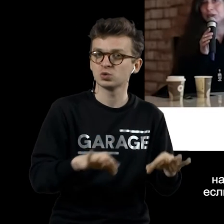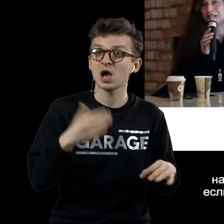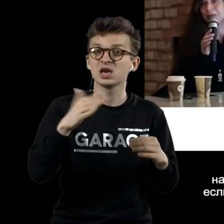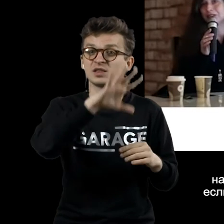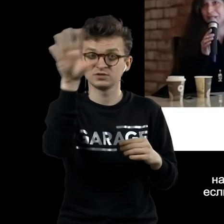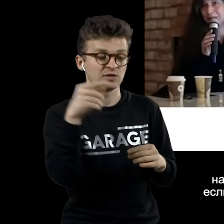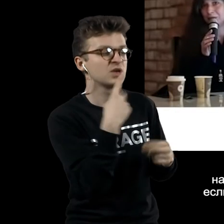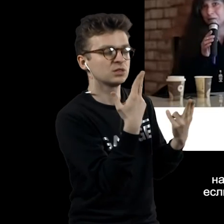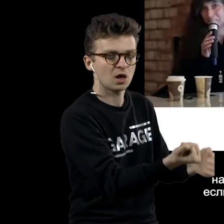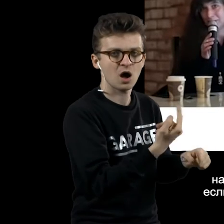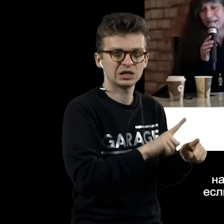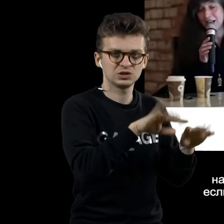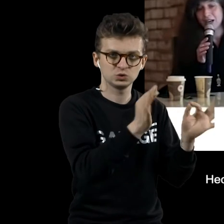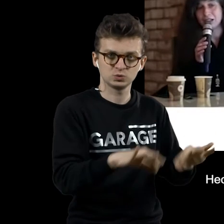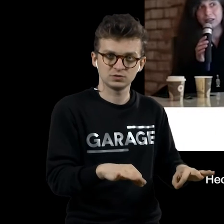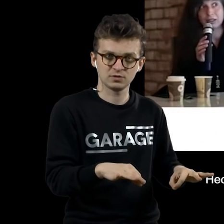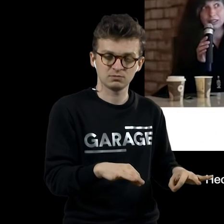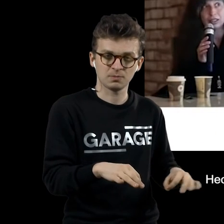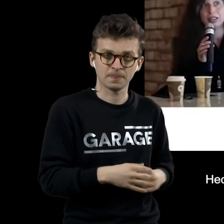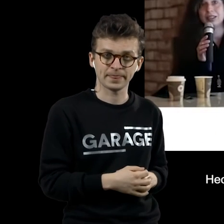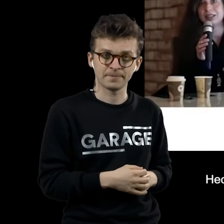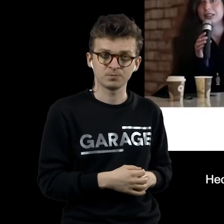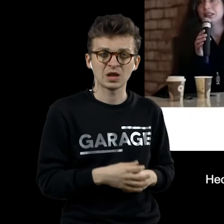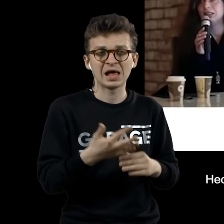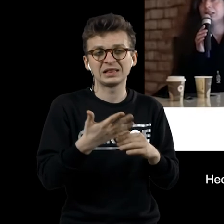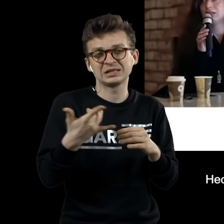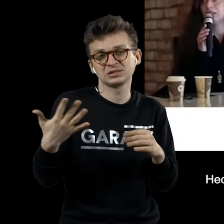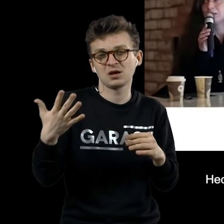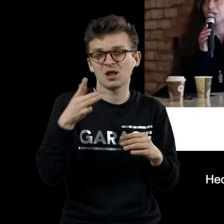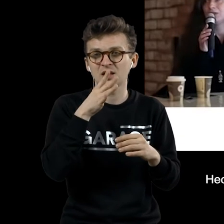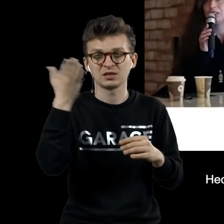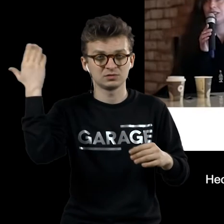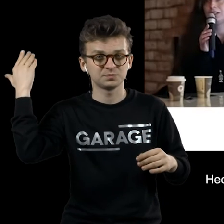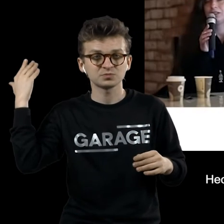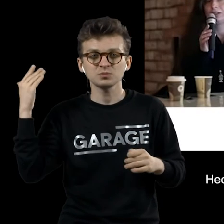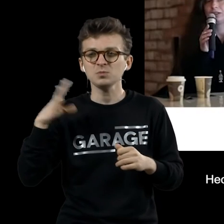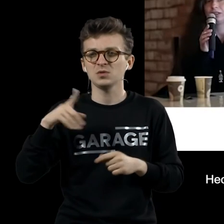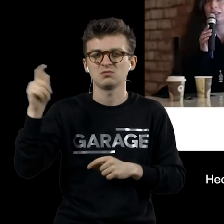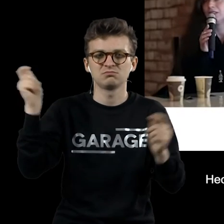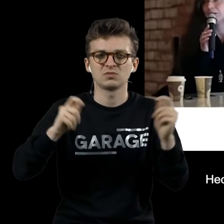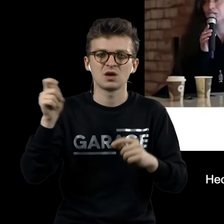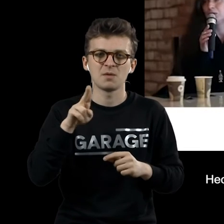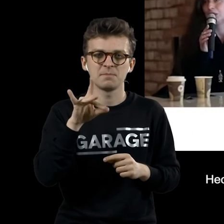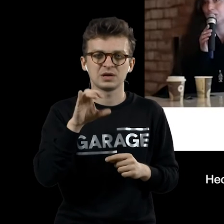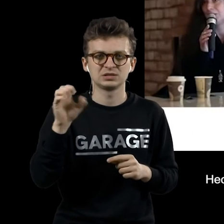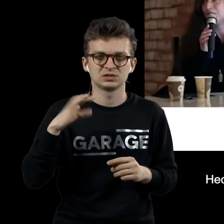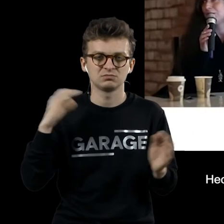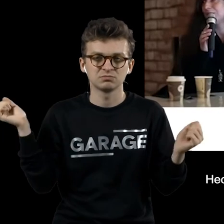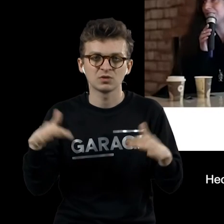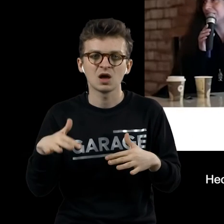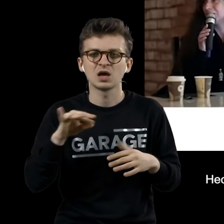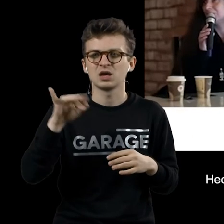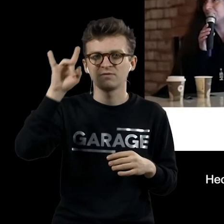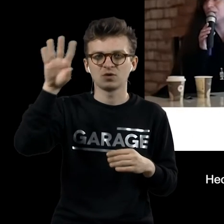готовы ее признать произведением искусства. Несколько лет назад на ярмарке Фрис английские художники-братья